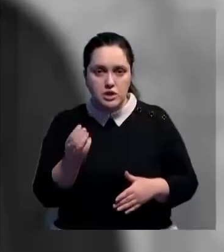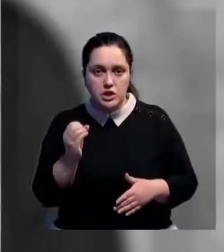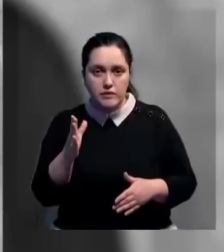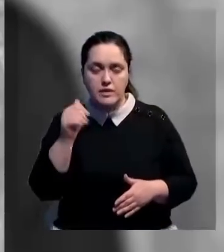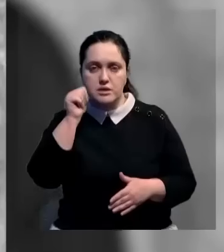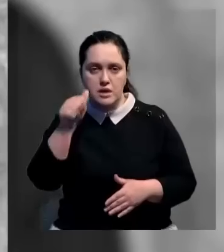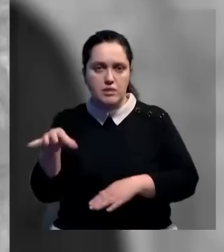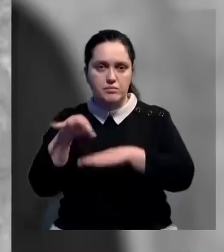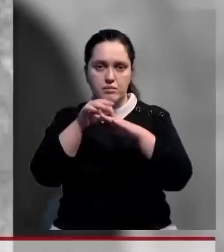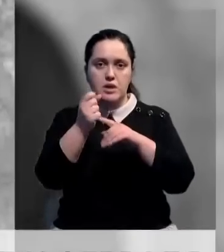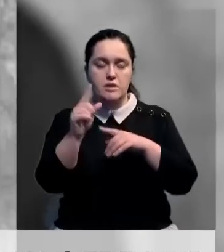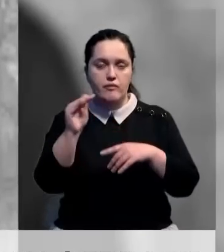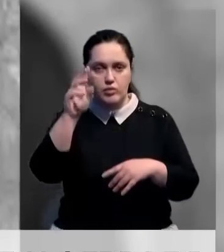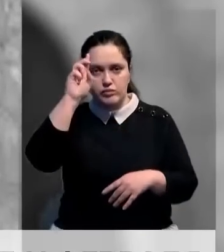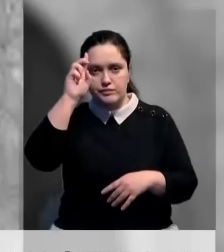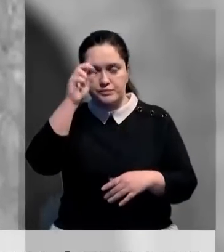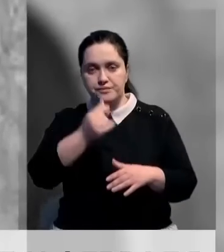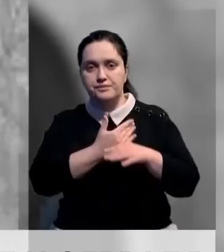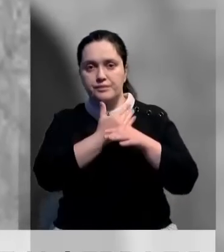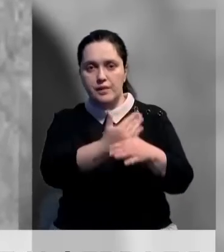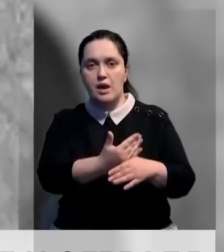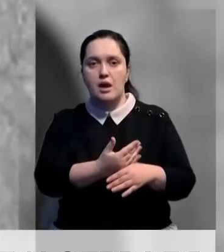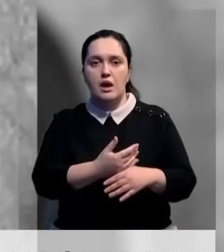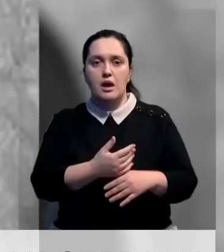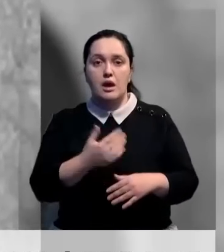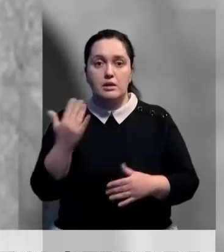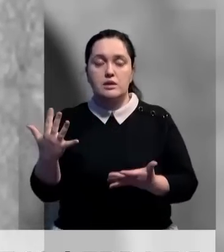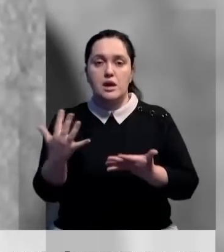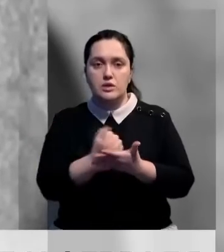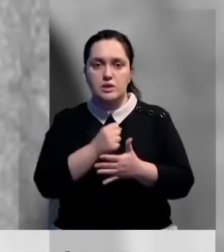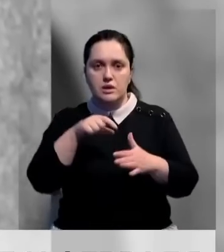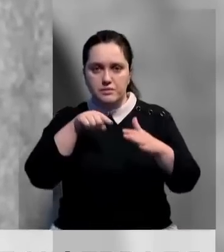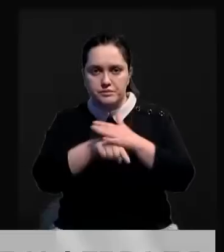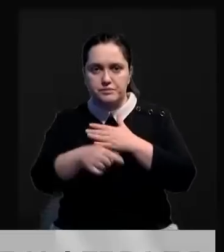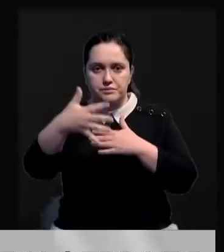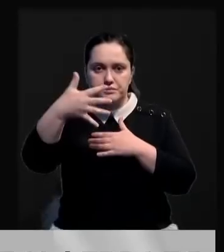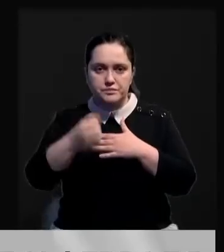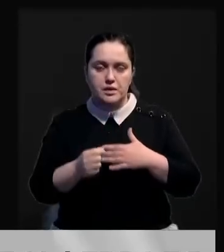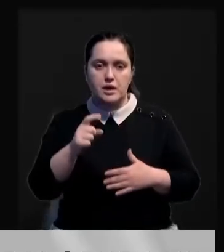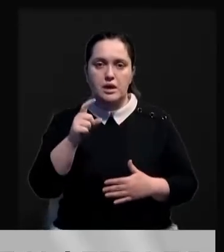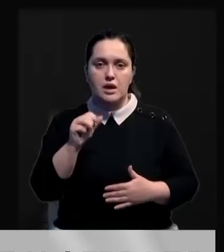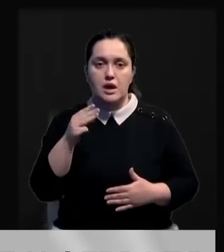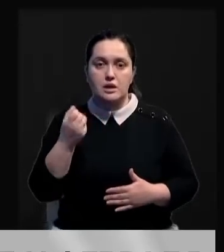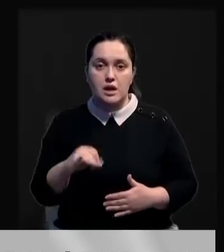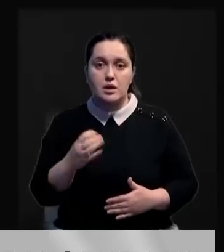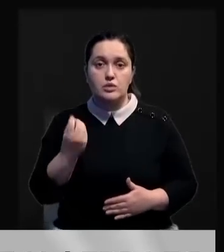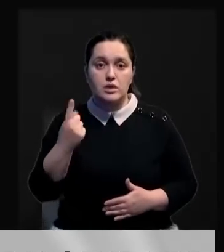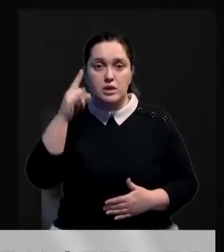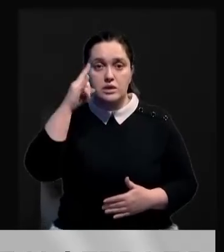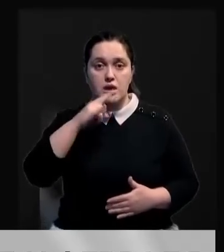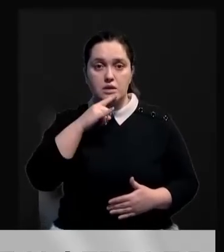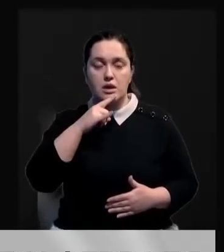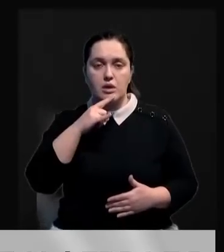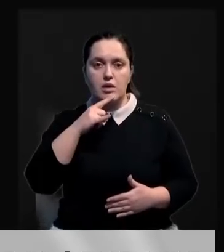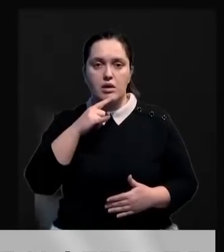Все расходы покроет государство. Об этом сообщили в МИДе. Напомню, их нашли под завалами разрушенного здания в провинции Хатай. Еще одна